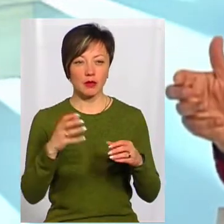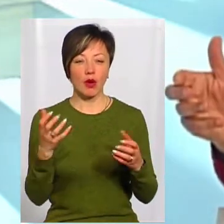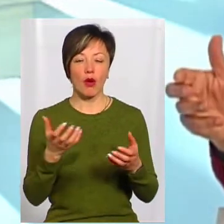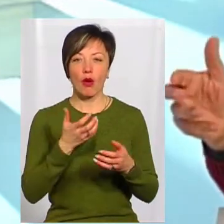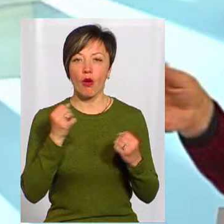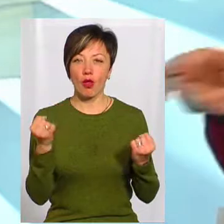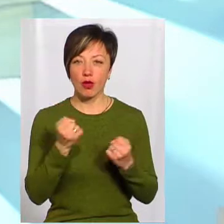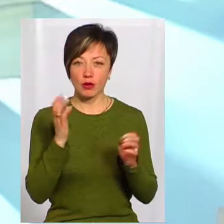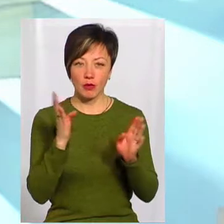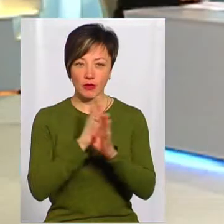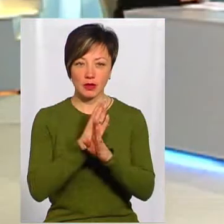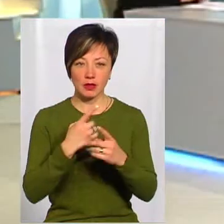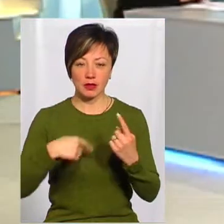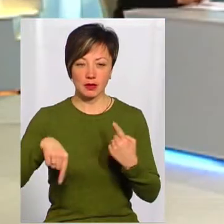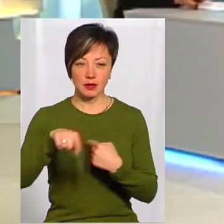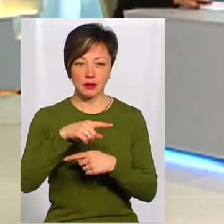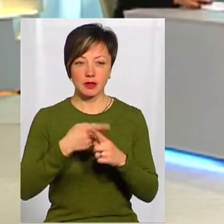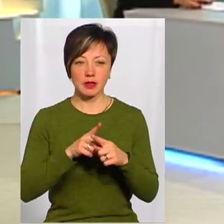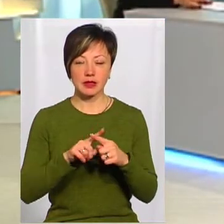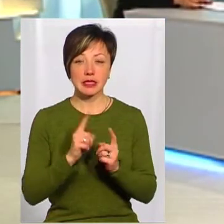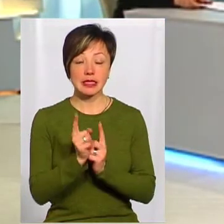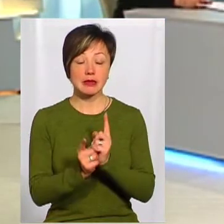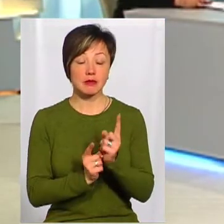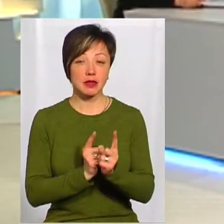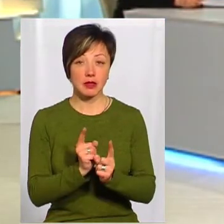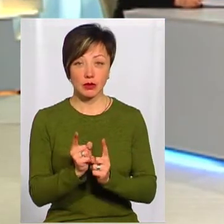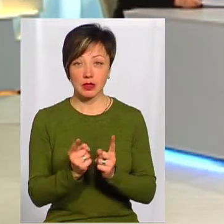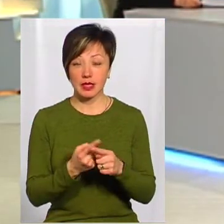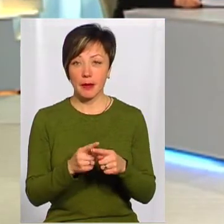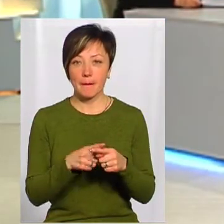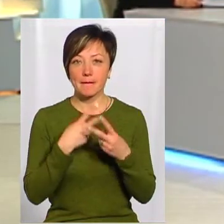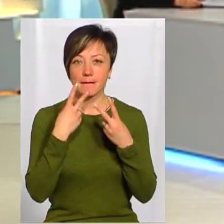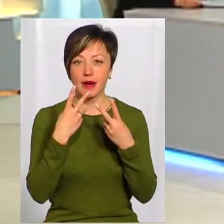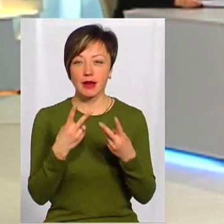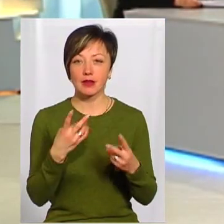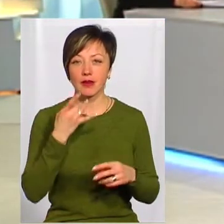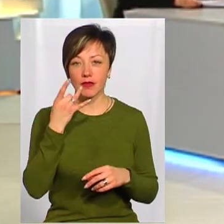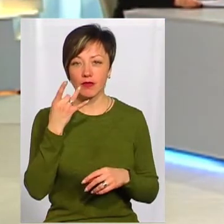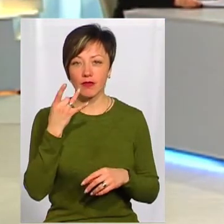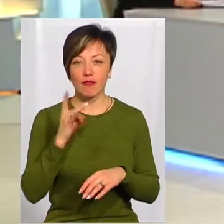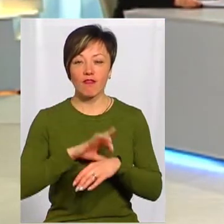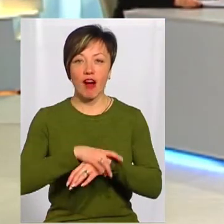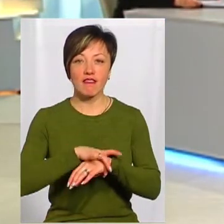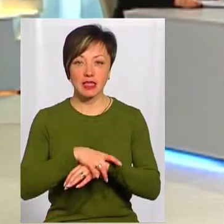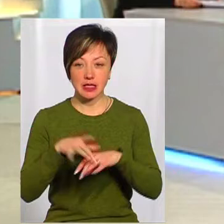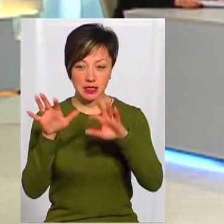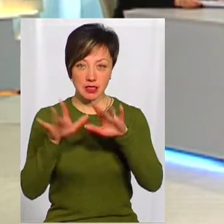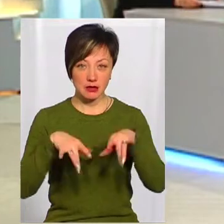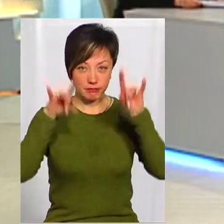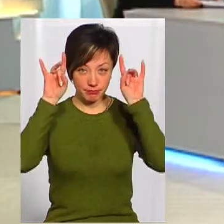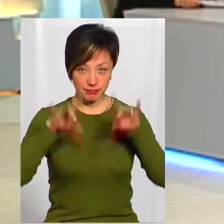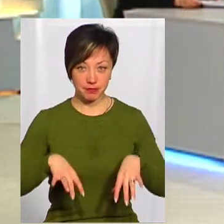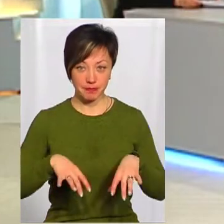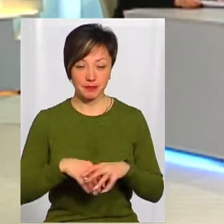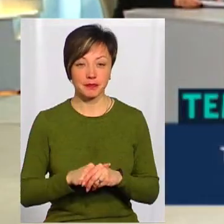холодне повітря, і воно там закручує, настики змінюються. Ми бачимо, в Африке сніг падає, несподівано, як